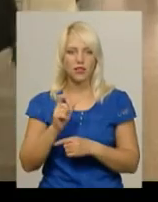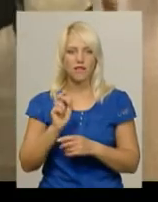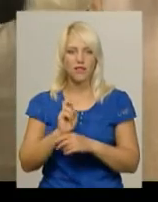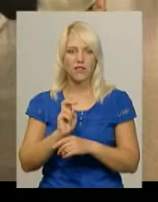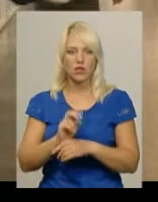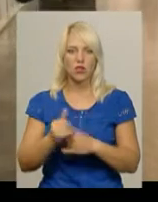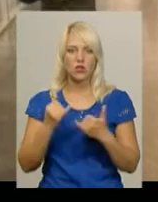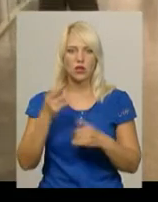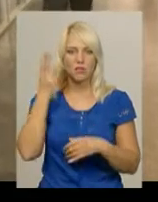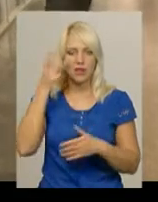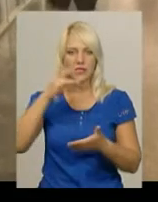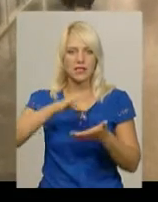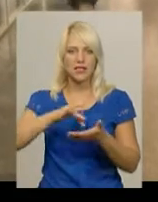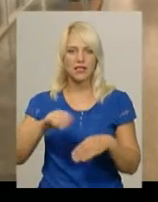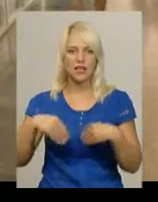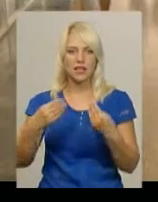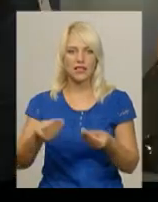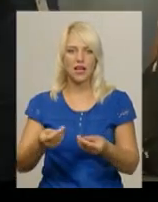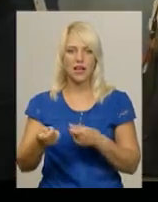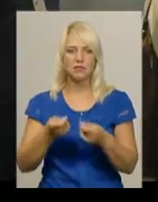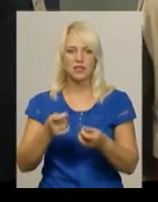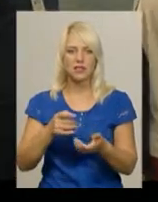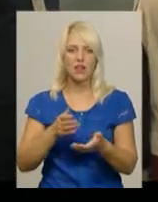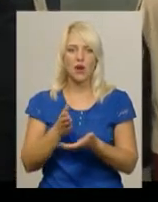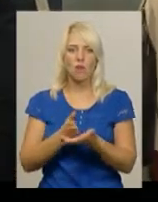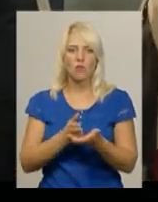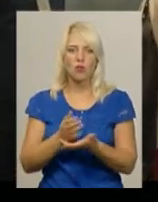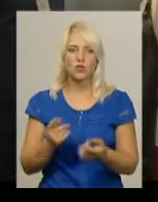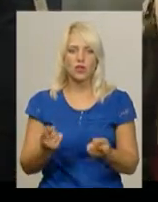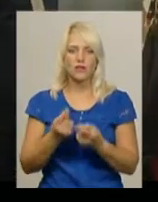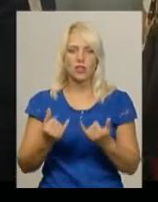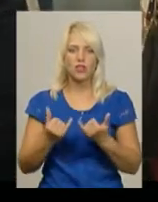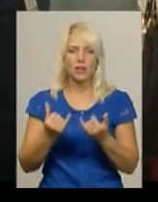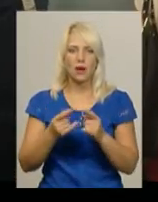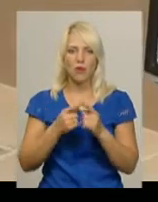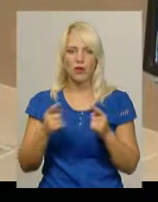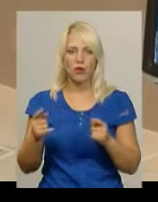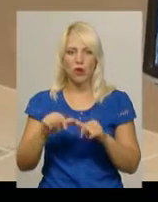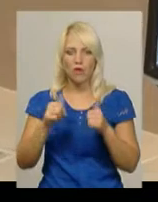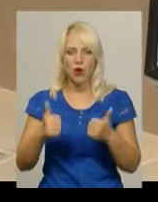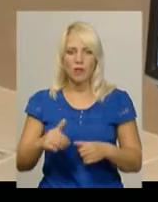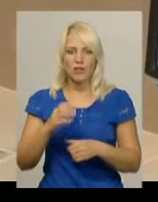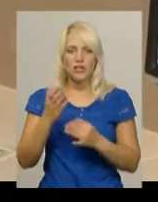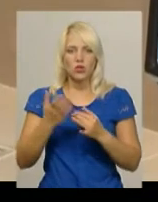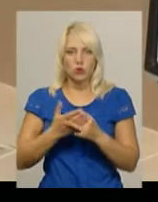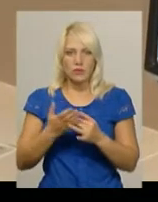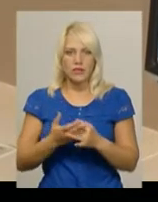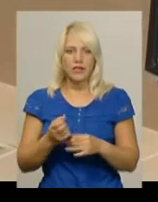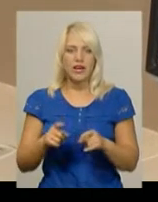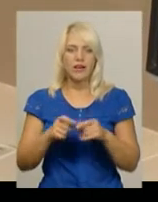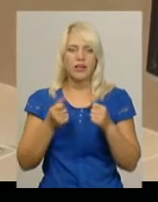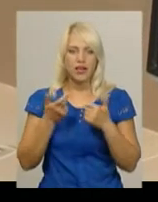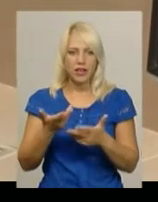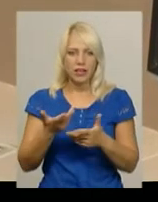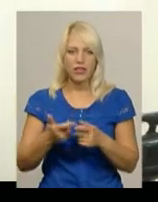Сьогодні в Хмельницькому центрі надання адміністративних послуг, звичайно, як для періоду оформлення субсидій, кількість відвідувачів. Каже начальник управління